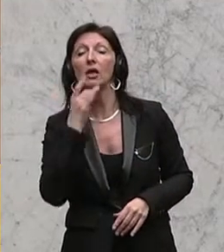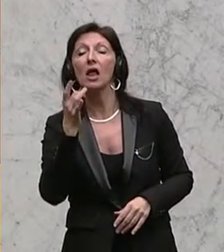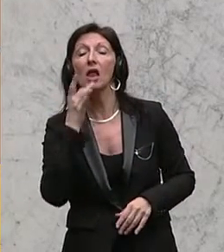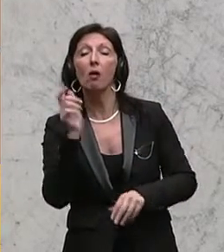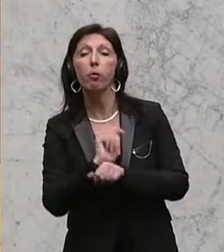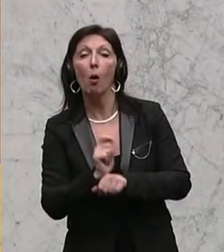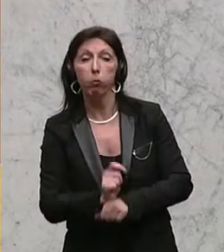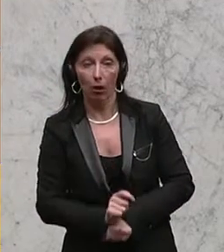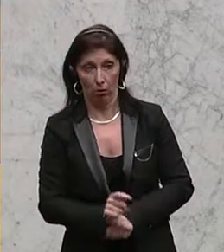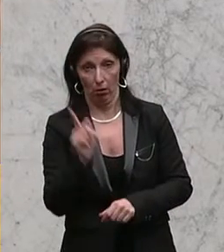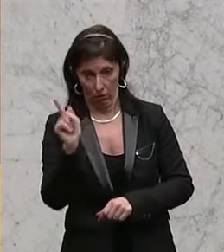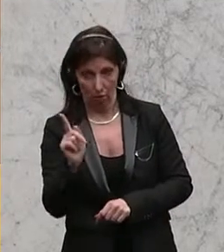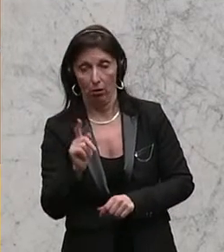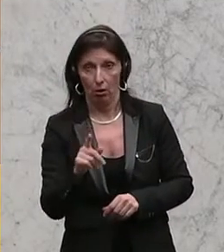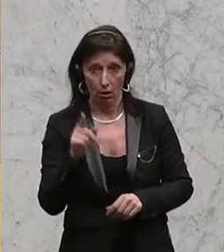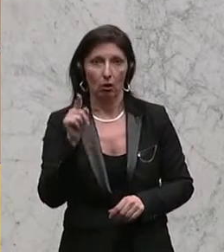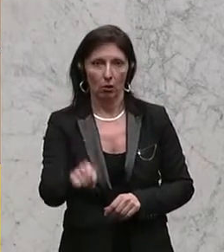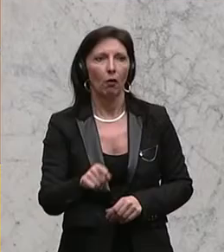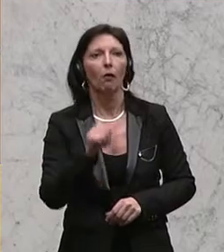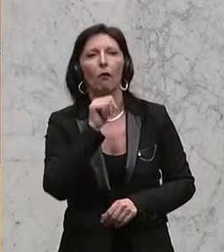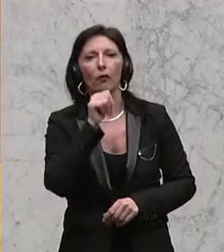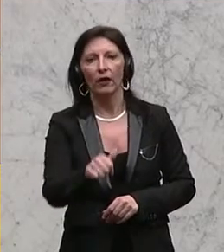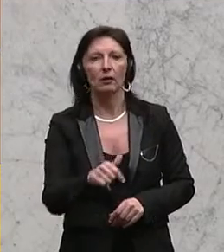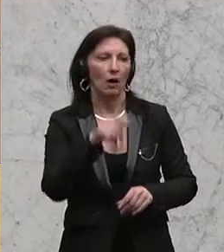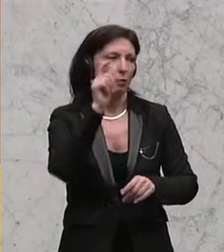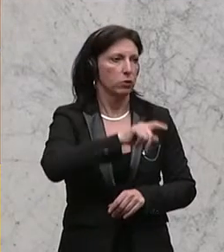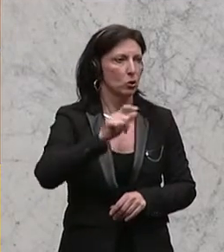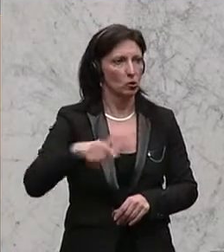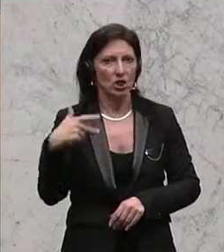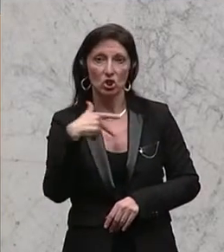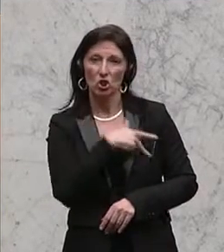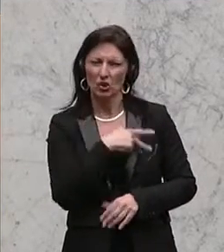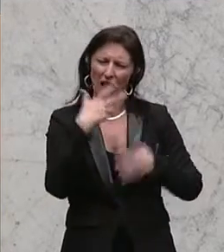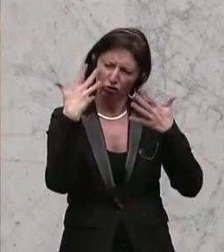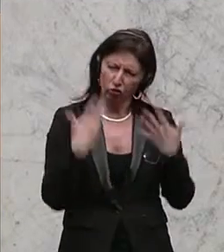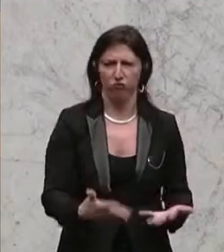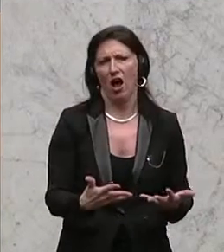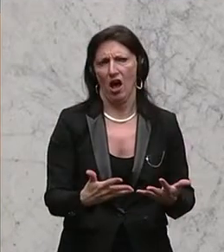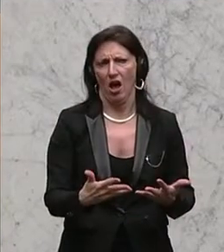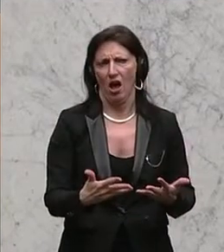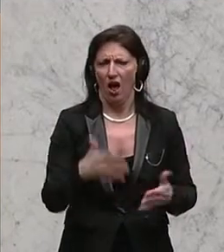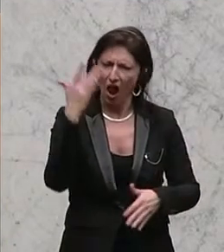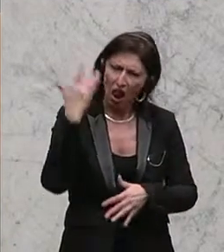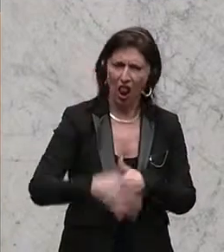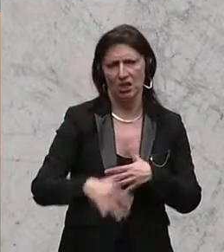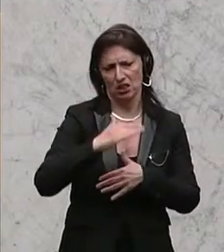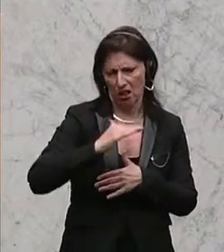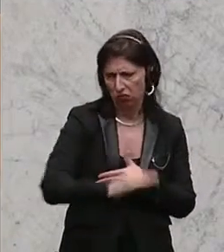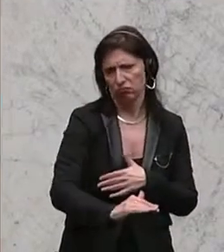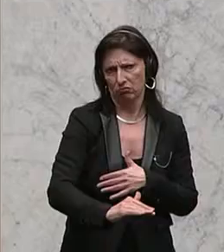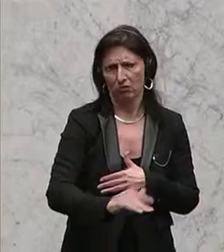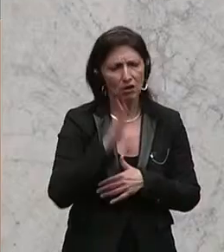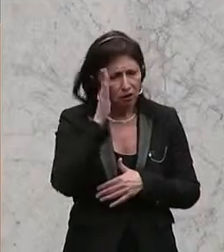und jene Mittel nämlich genau in diese Leute zu schießen, die sozial nämlich an der schwächsten Randleiste stehen. Herzlichen Dank. Von